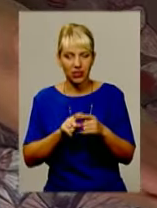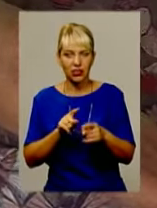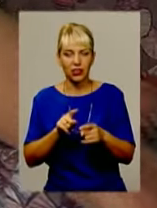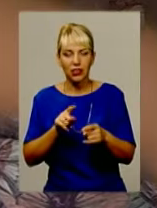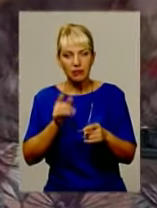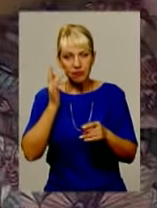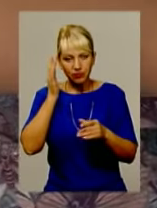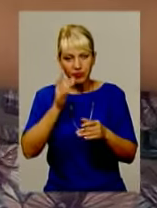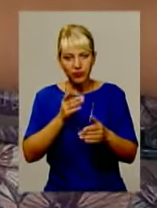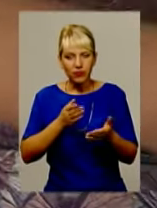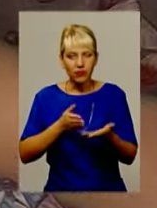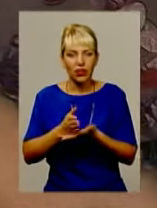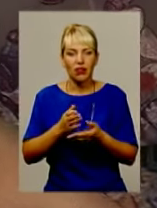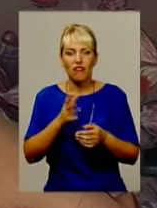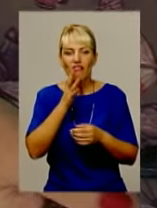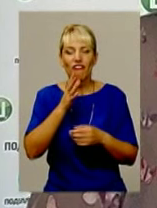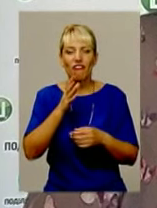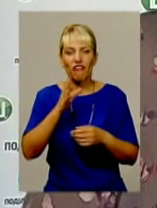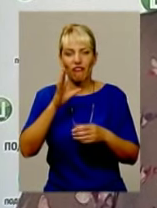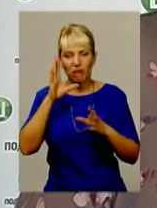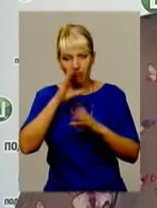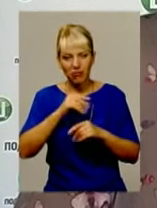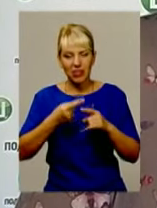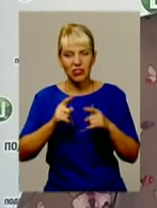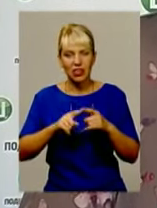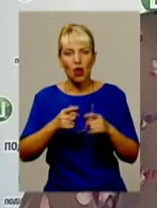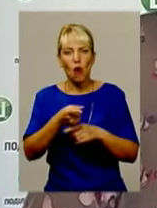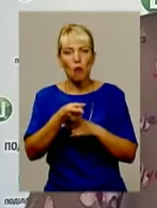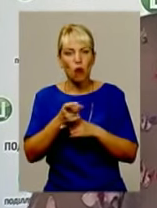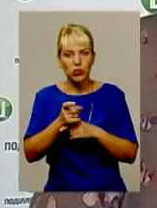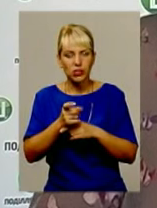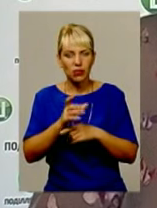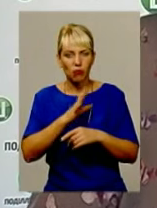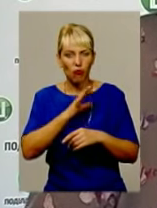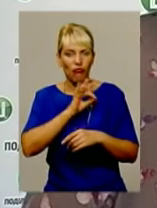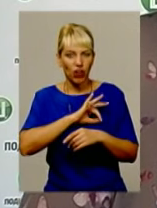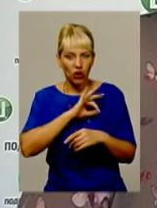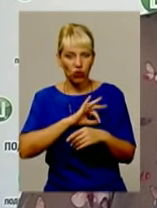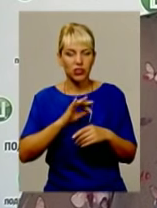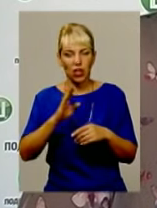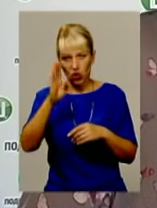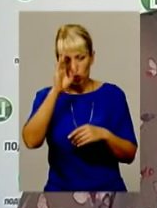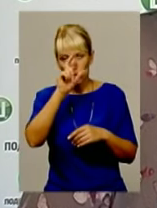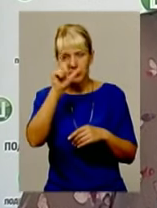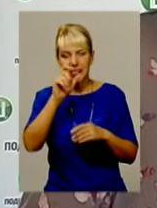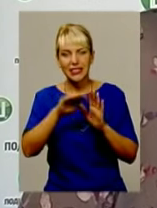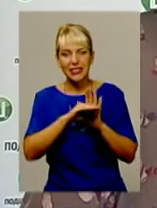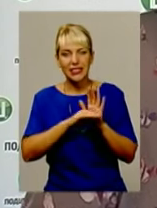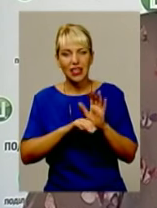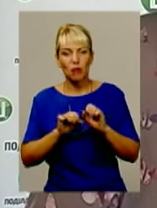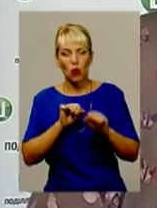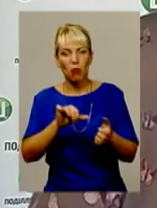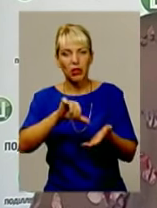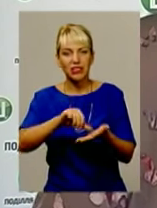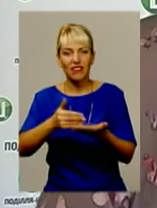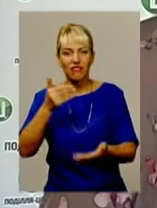був використаний оцей постріл. На жаль, смерть хлопця саме з системи охорони, тобто представника